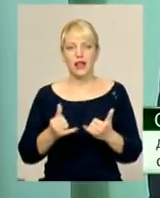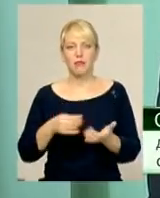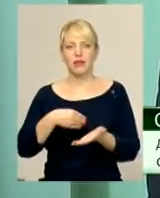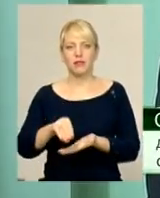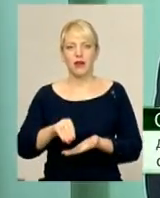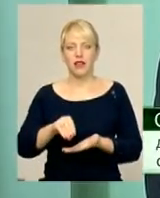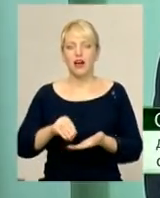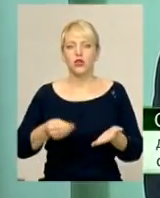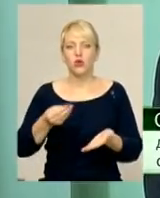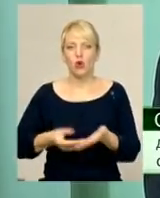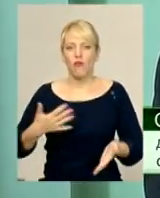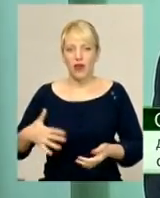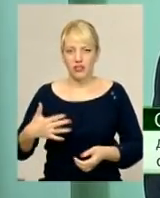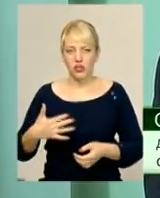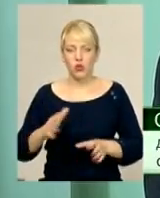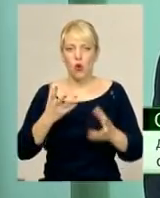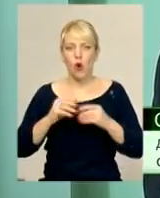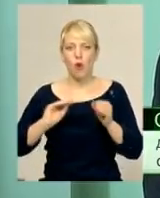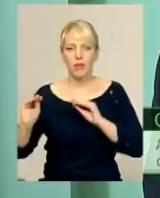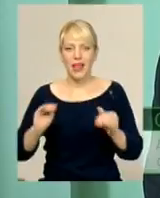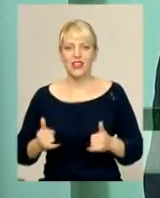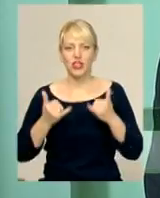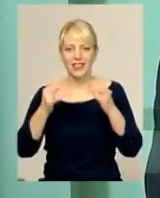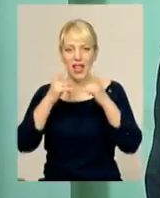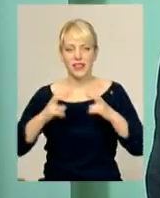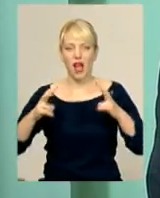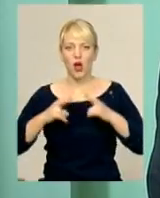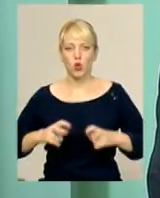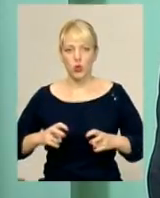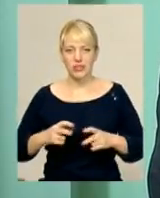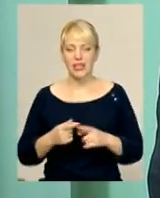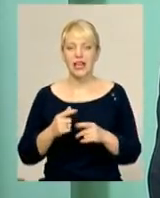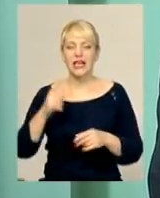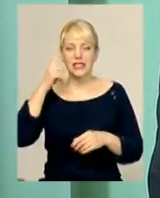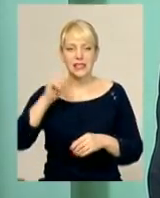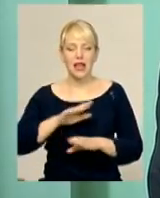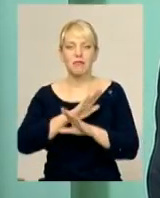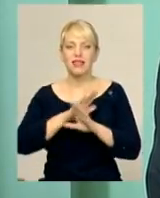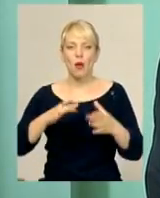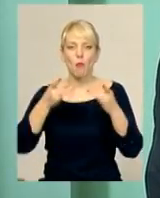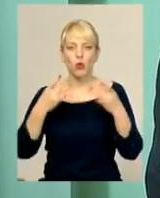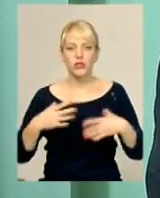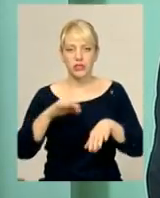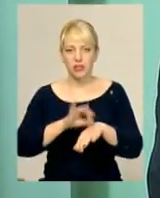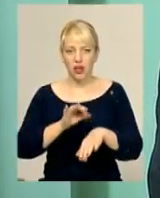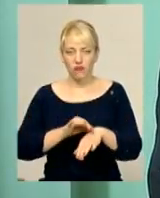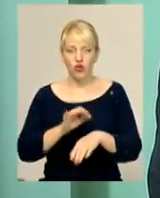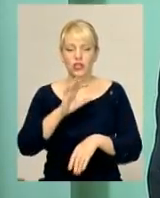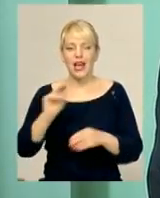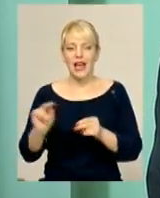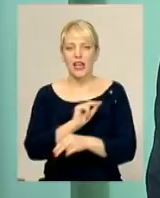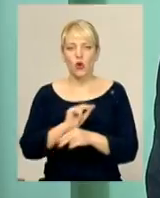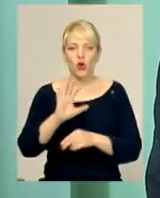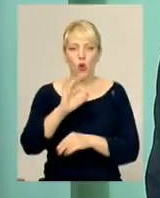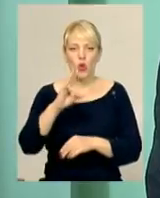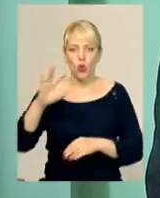даровартісного обладнання для діагностики. Ми знаємо, що непрості захворювання лікує онкодиспансер,